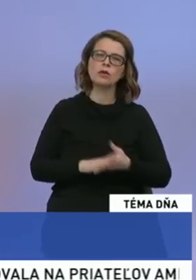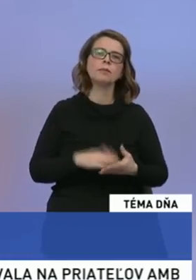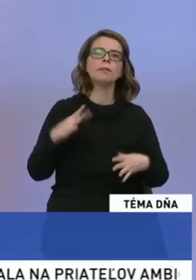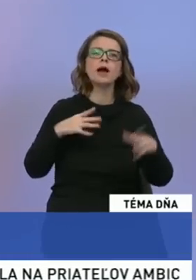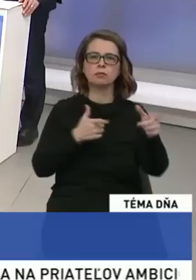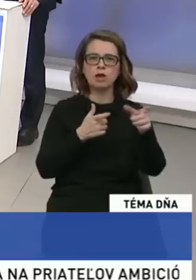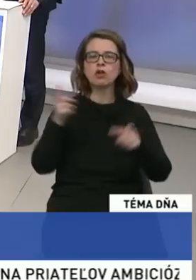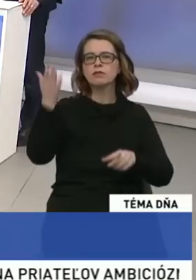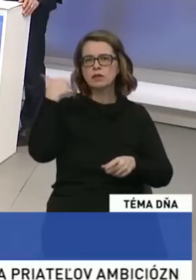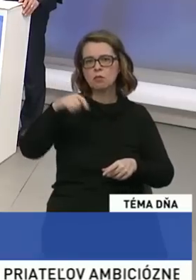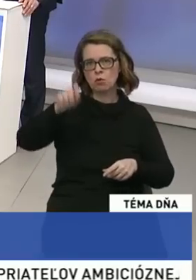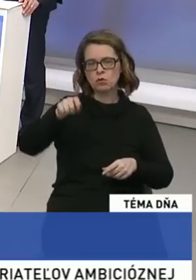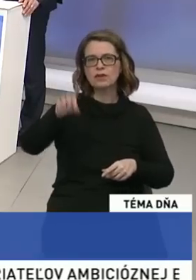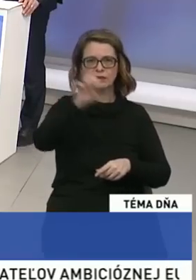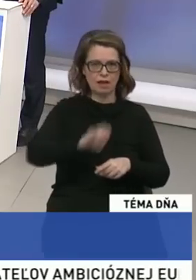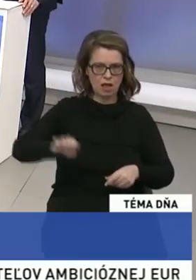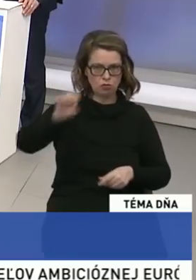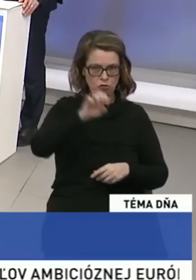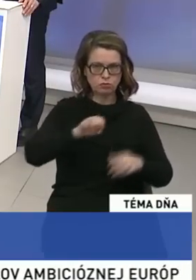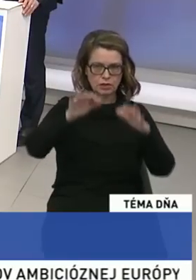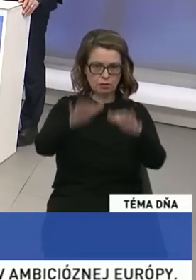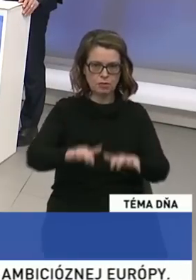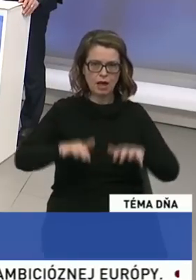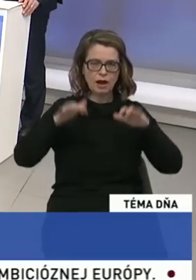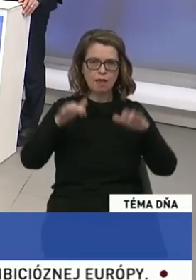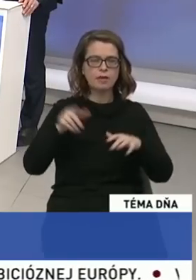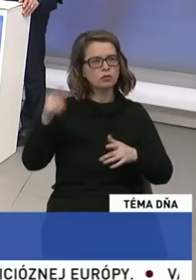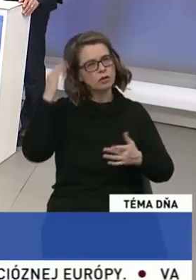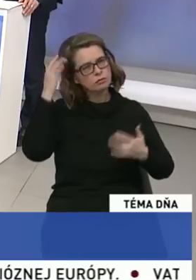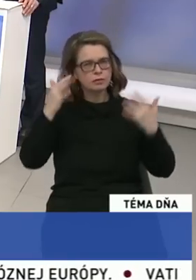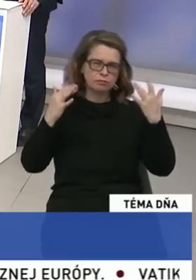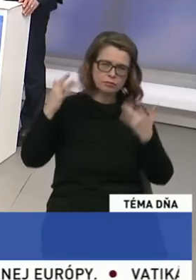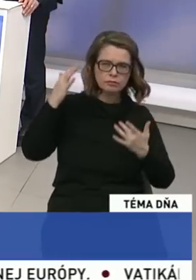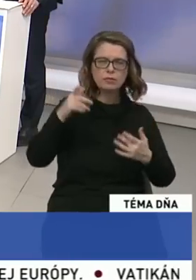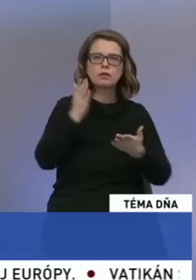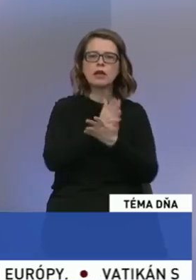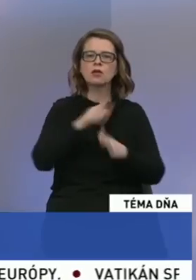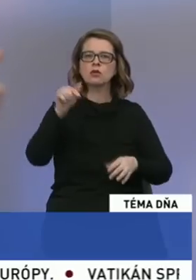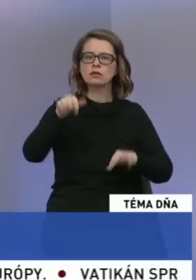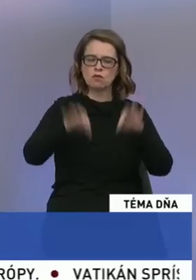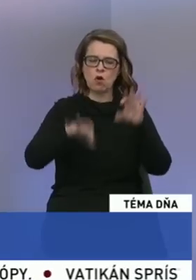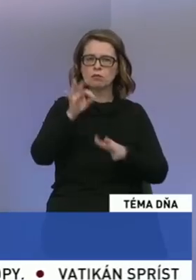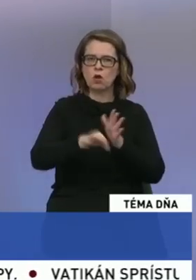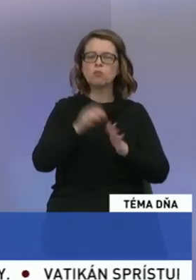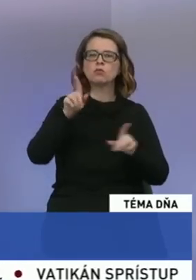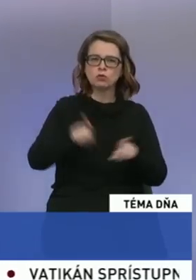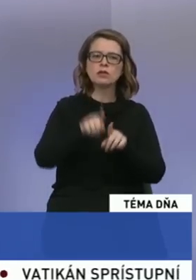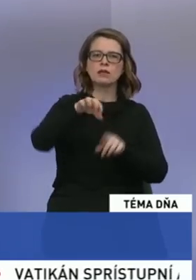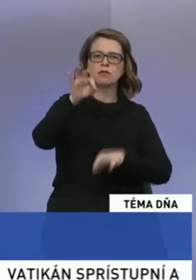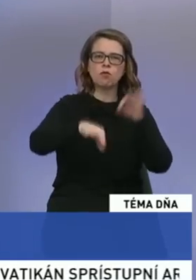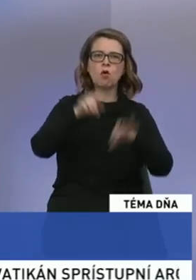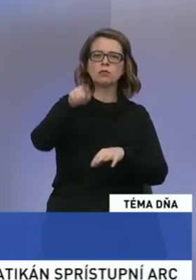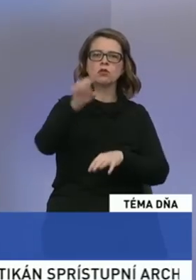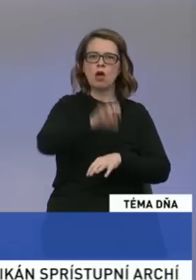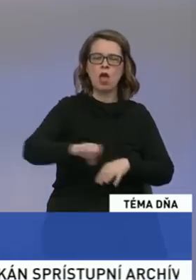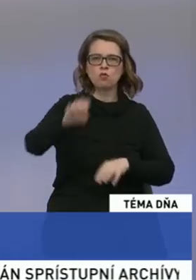aj poslancom v Európskom parlamente. Je to teoretická úvaha, na sklonku tohto voľbného obdobia budú opäť voľby do Európskeho parlamentu.